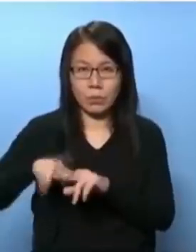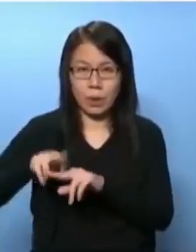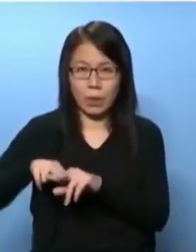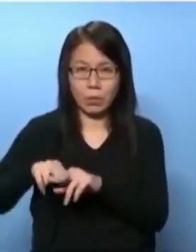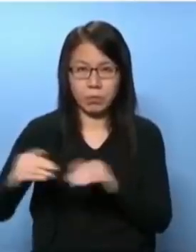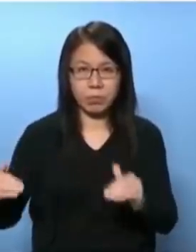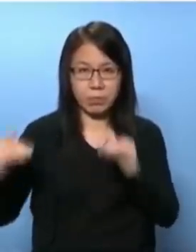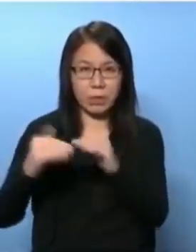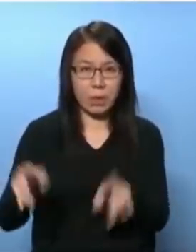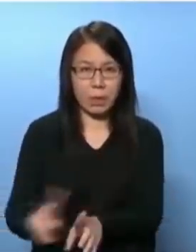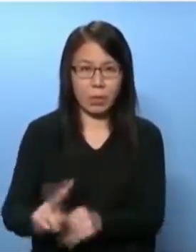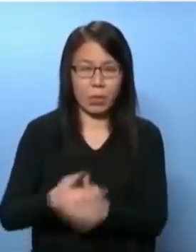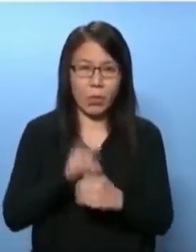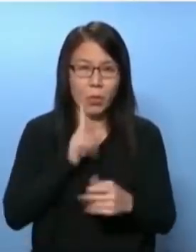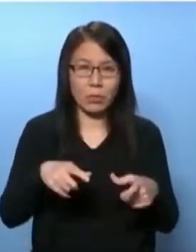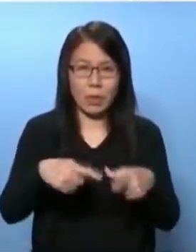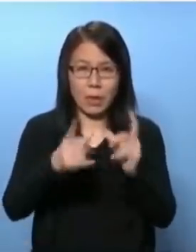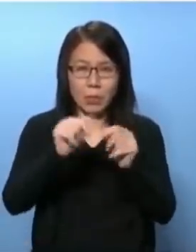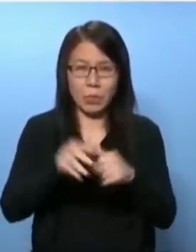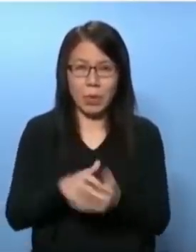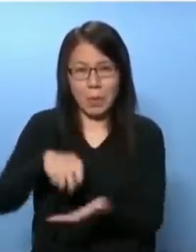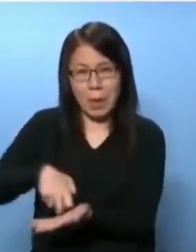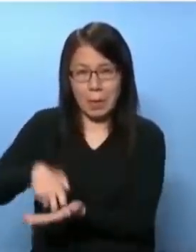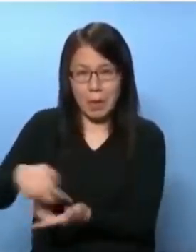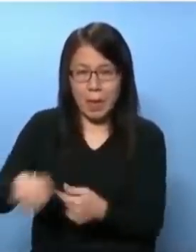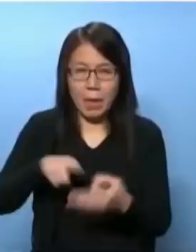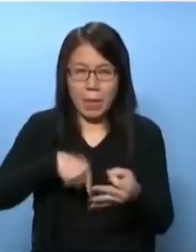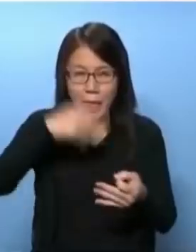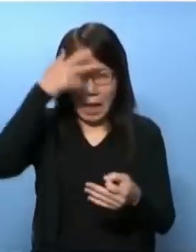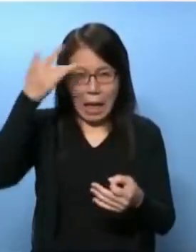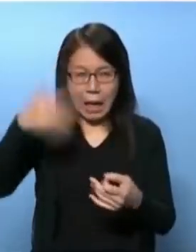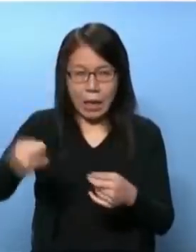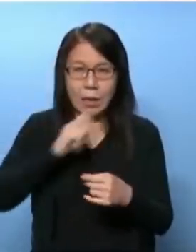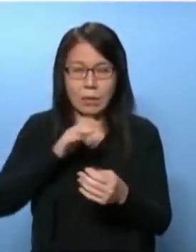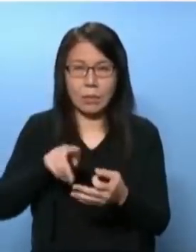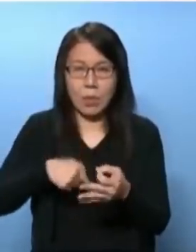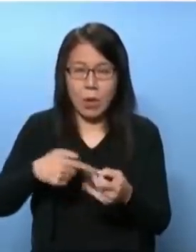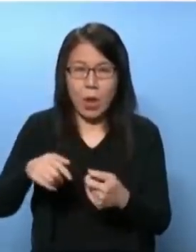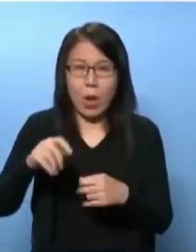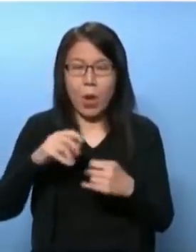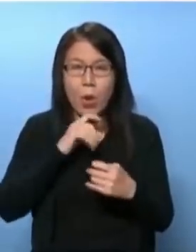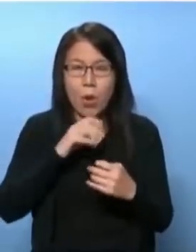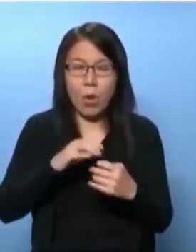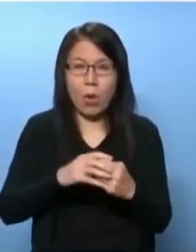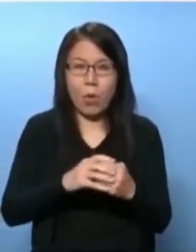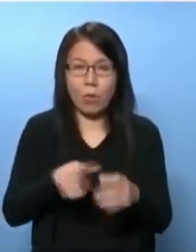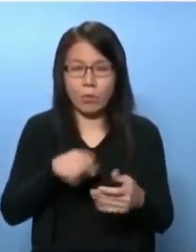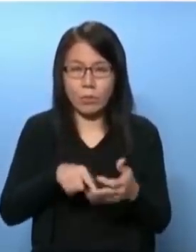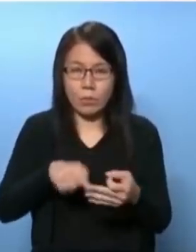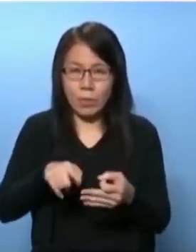大陆看齐就好像林郑跪下给夏宝龙这个鲁惠宁那样鲁惠宁那